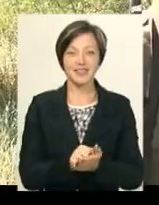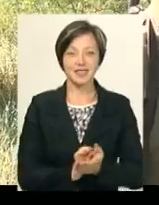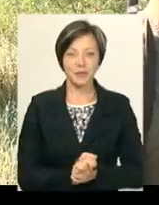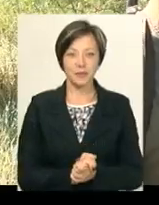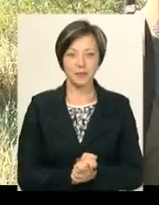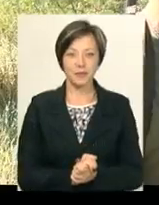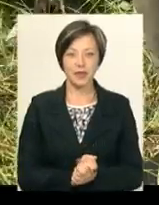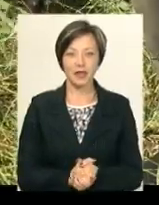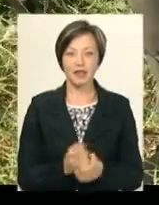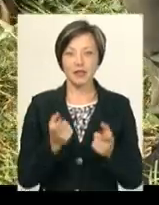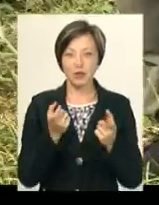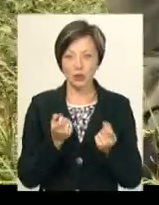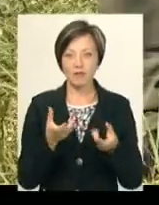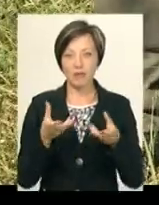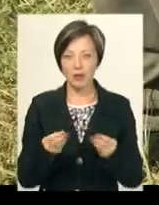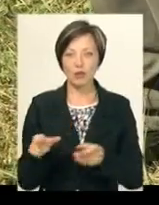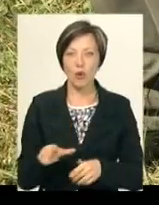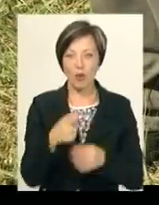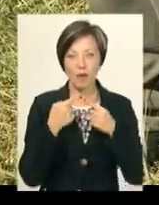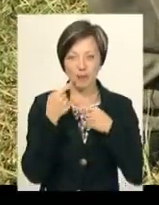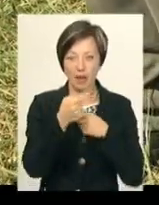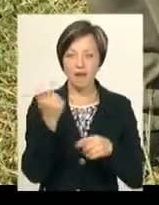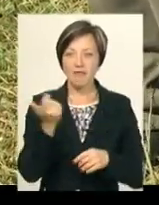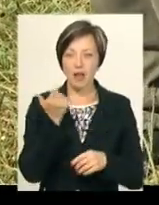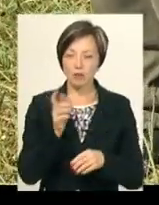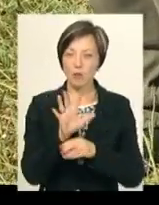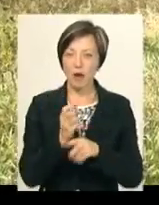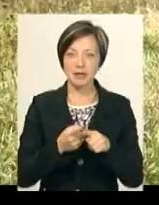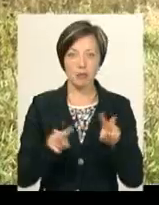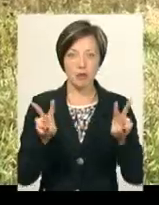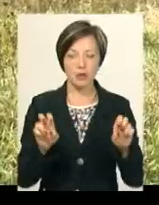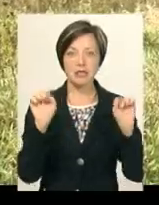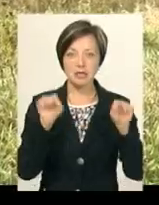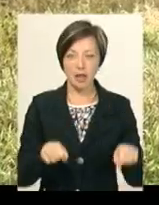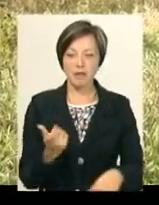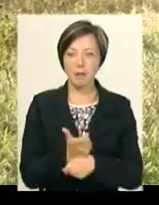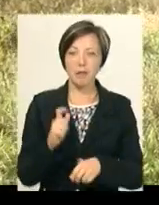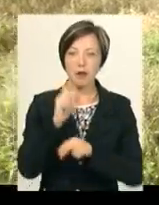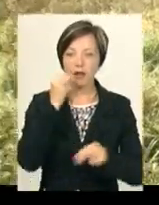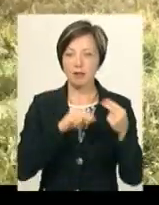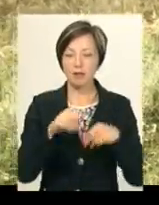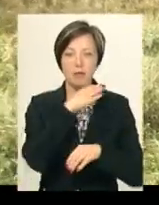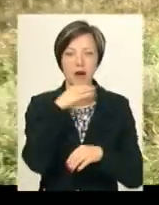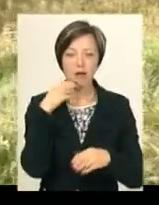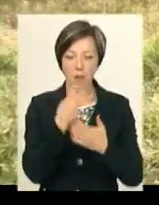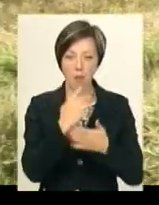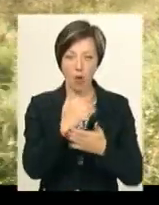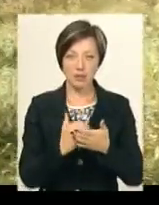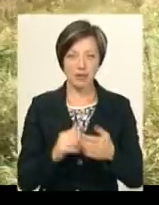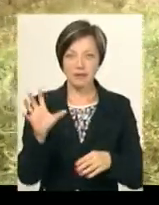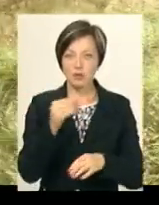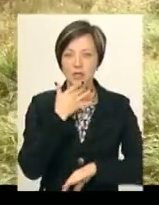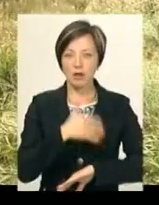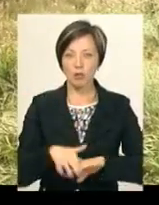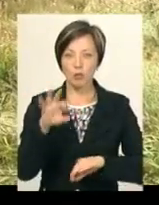Трошки далася дорога. Власник карпатських гончаків каже, собаки цієї породи здатні перевершити інших за багатьма показниками. Та не всюди за